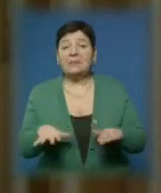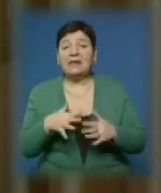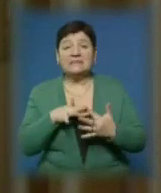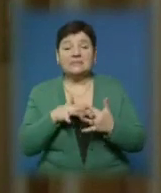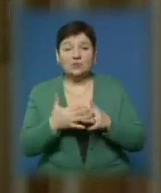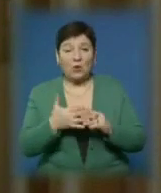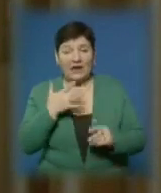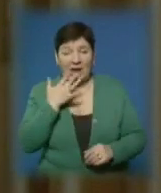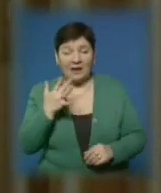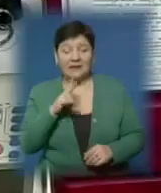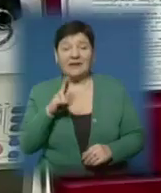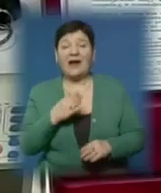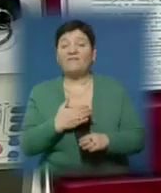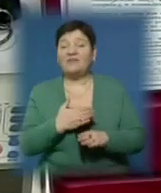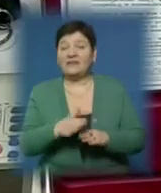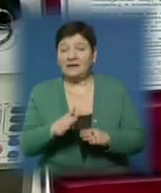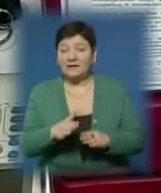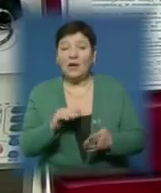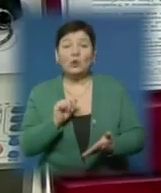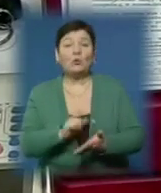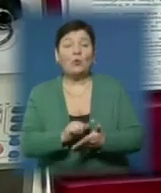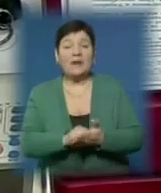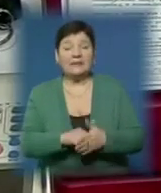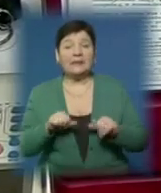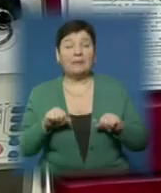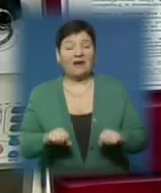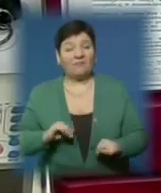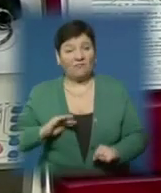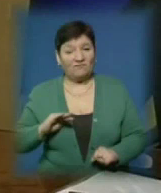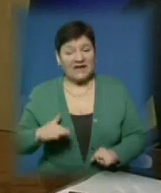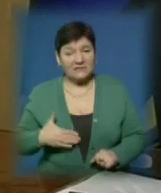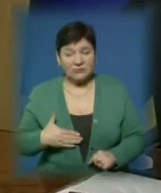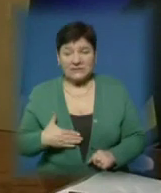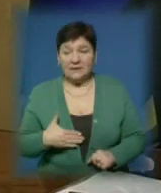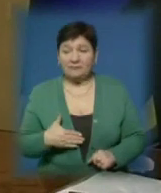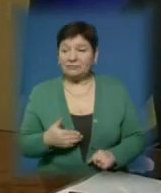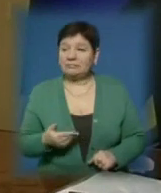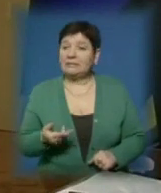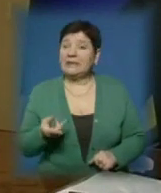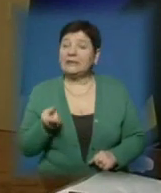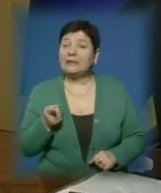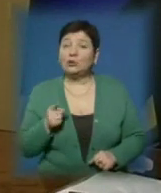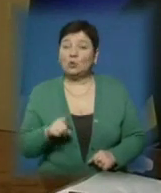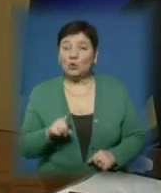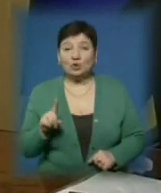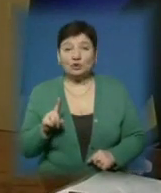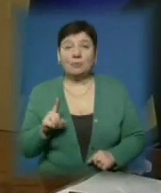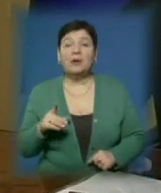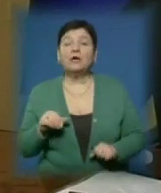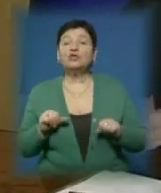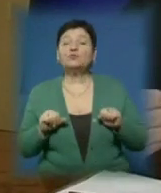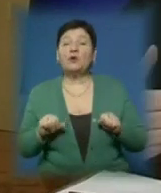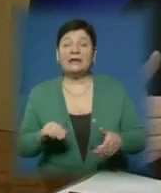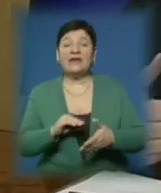сільської ради, яка й видаватиме мешканцям документи на право власності. Для того, щоб ми змогли